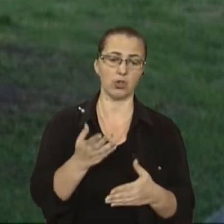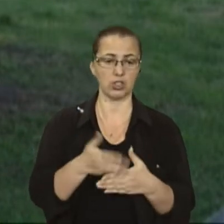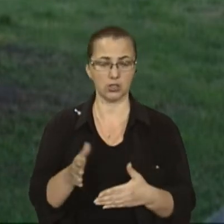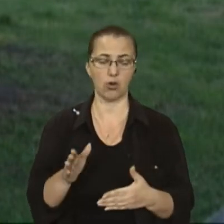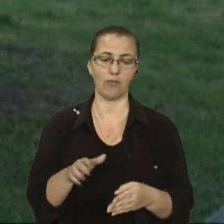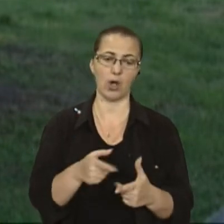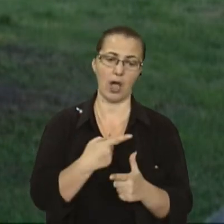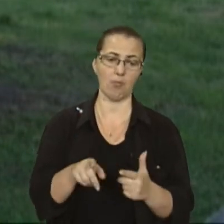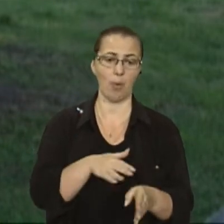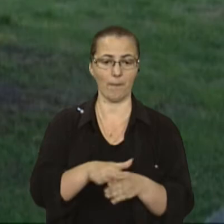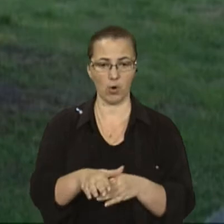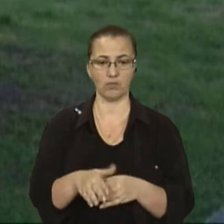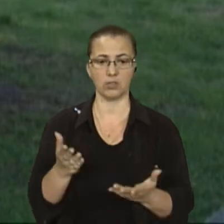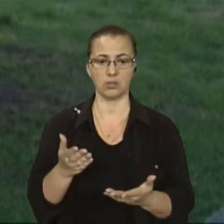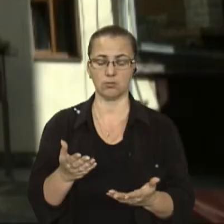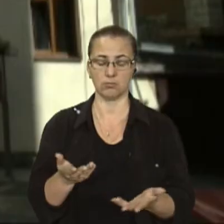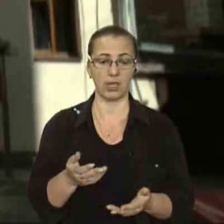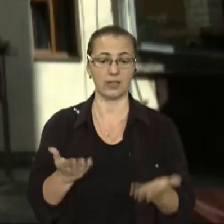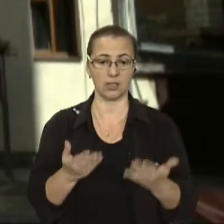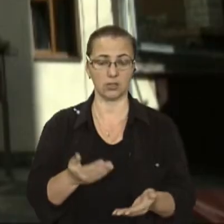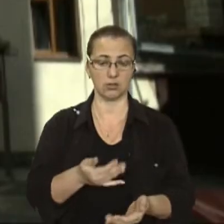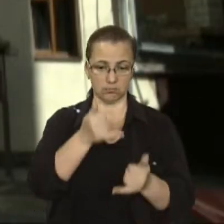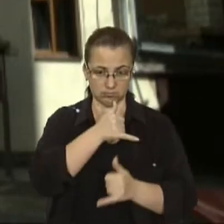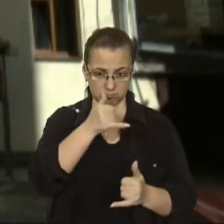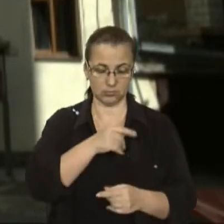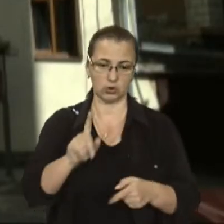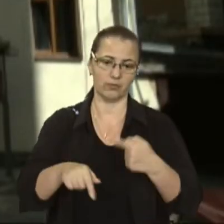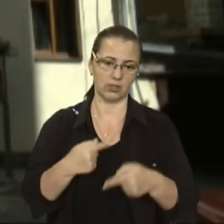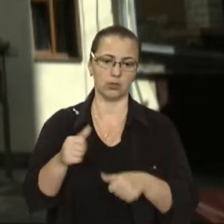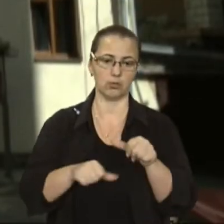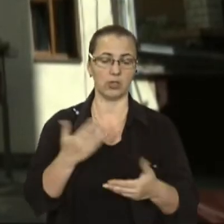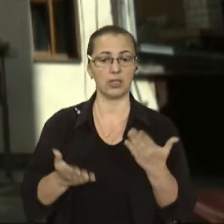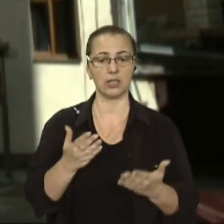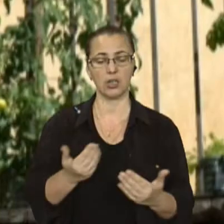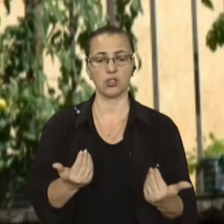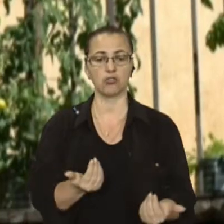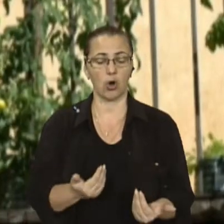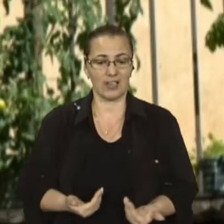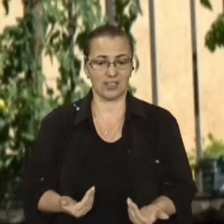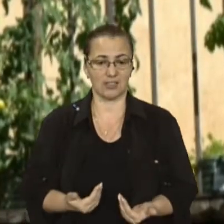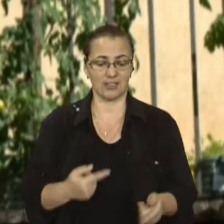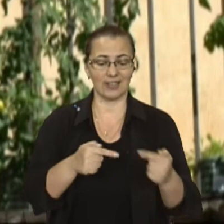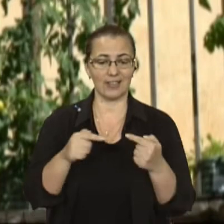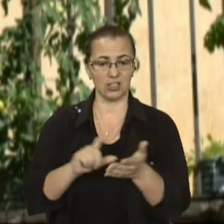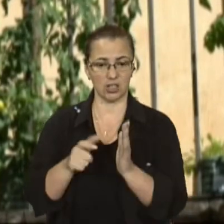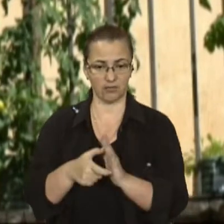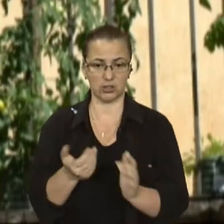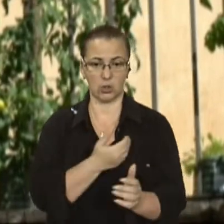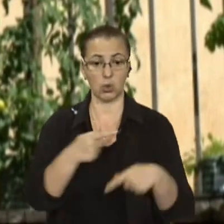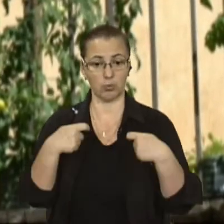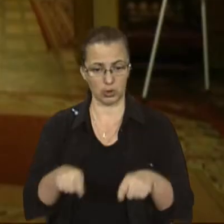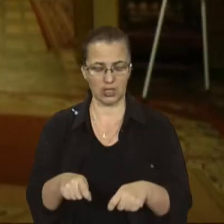повна сума, якщо ні, то тоді в наступному році. Якщо б мешканці інших квартир погодилися продати і свої квартири, їх готові